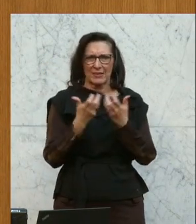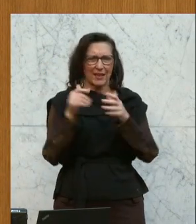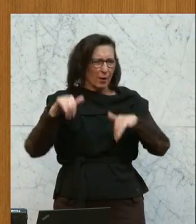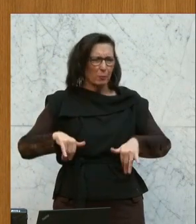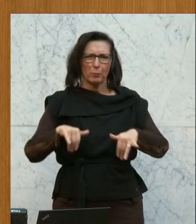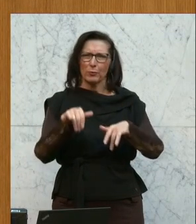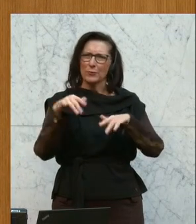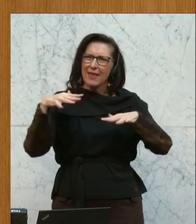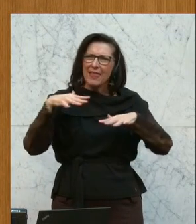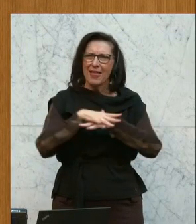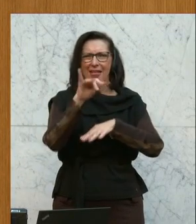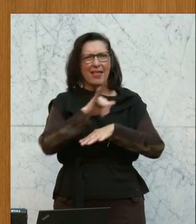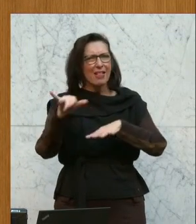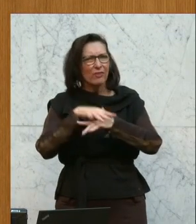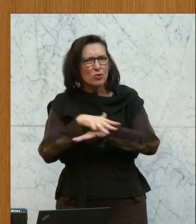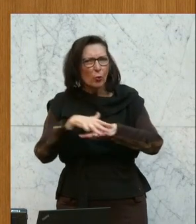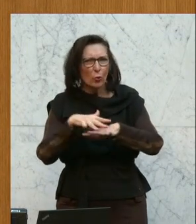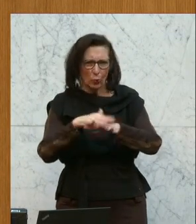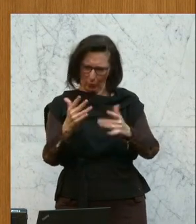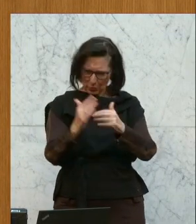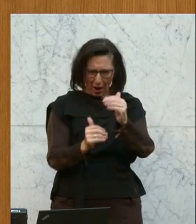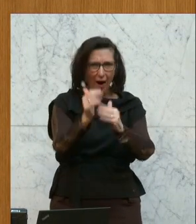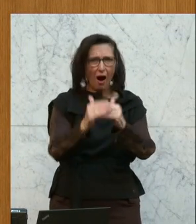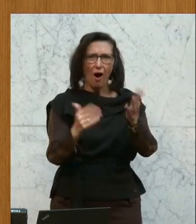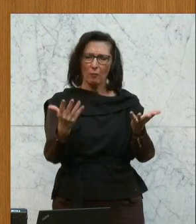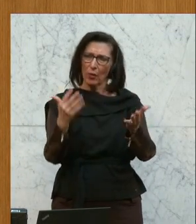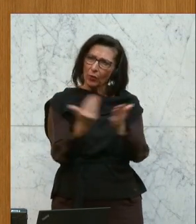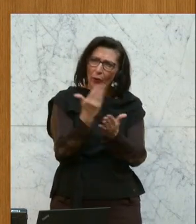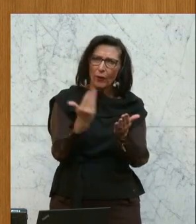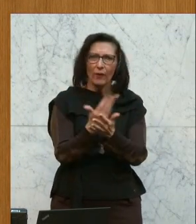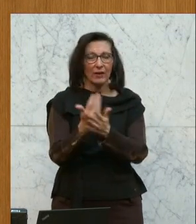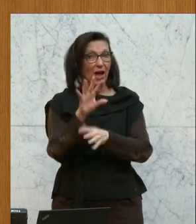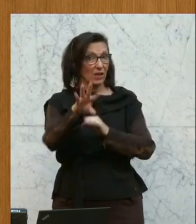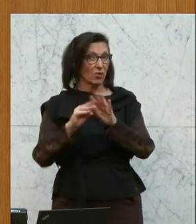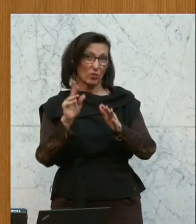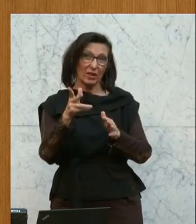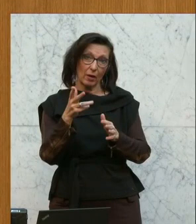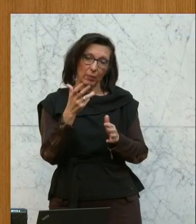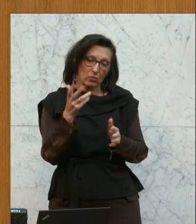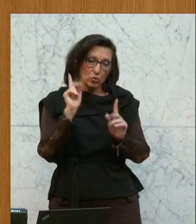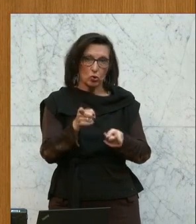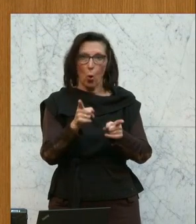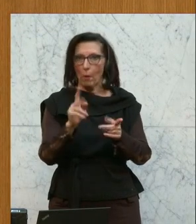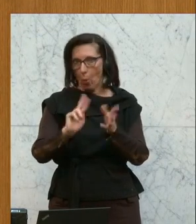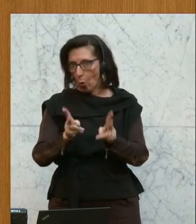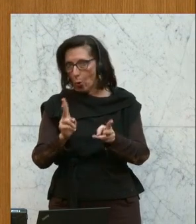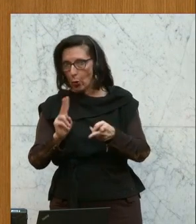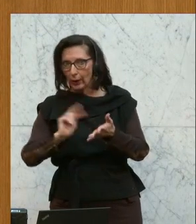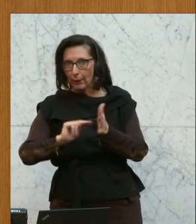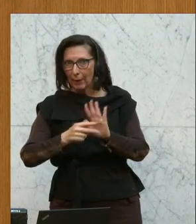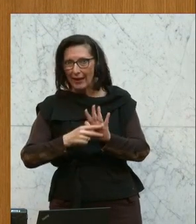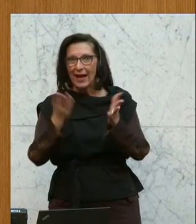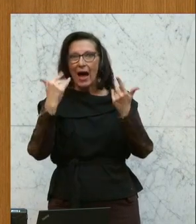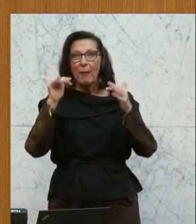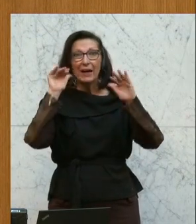unsere neuen Bedürfnisse ausrichten. Und ja, bei all dem brauchen die Unternehmen Planbarkeit. Aber ich kann allen sagen, das mit dem Klimaschutz, das